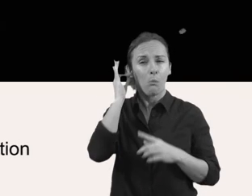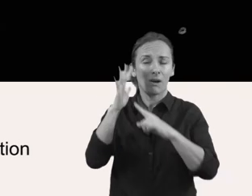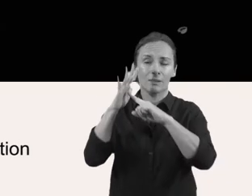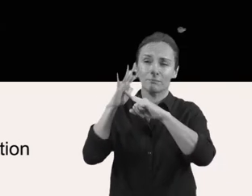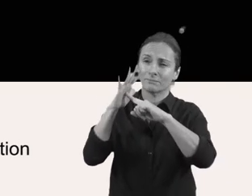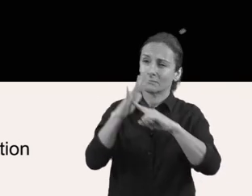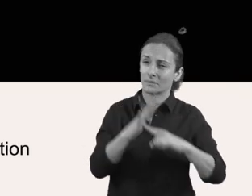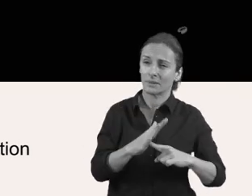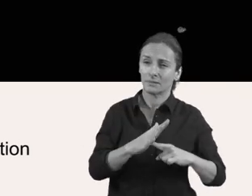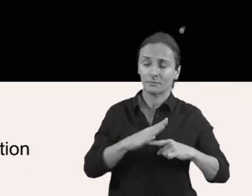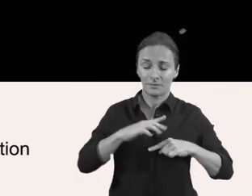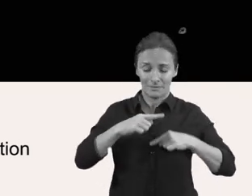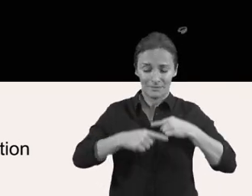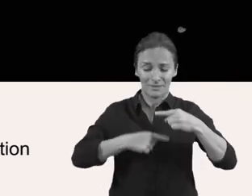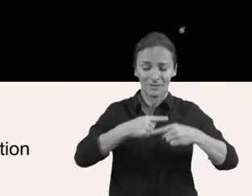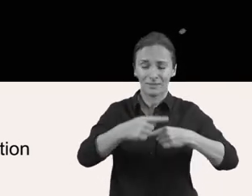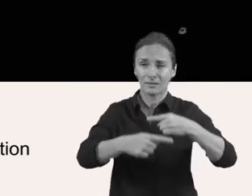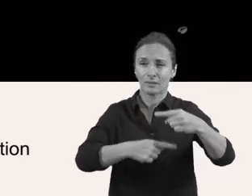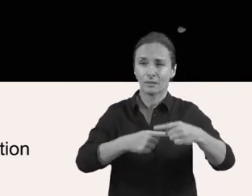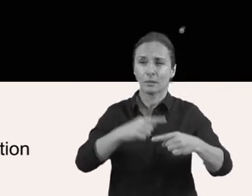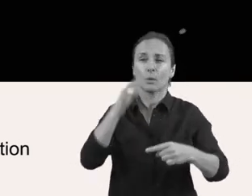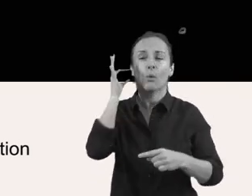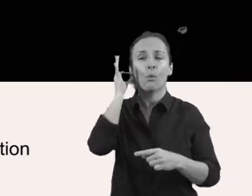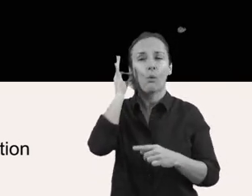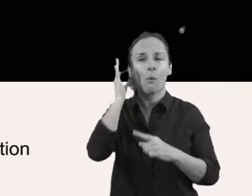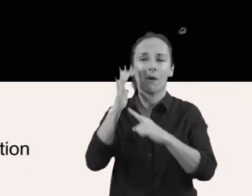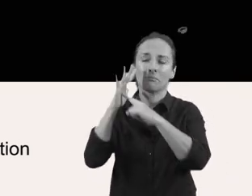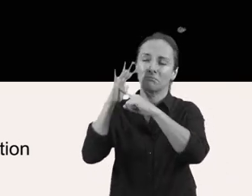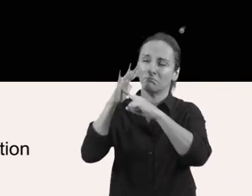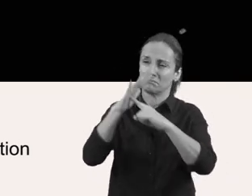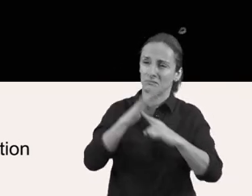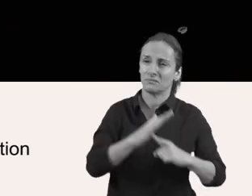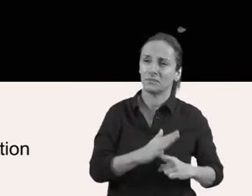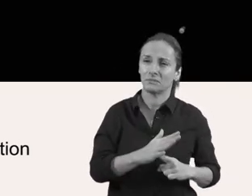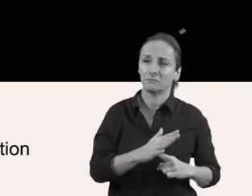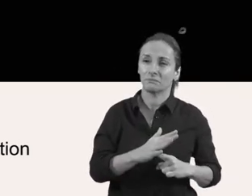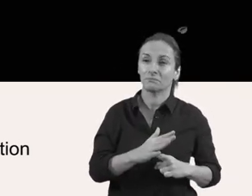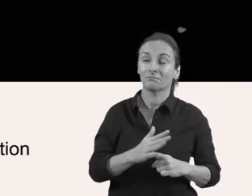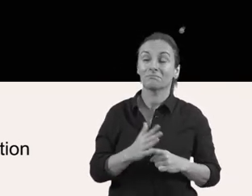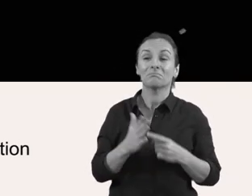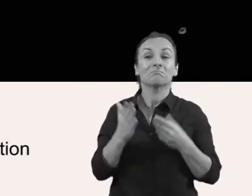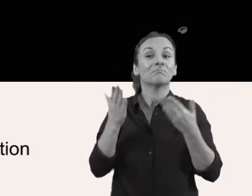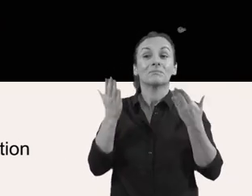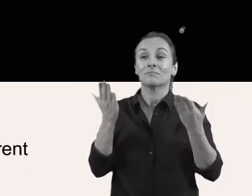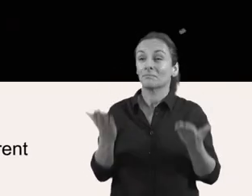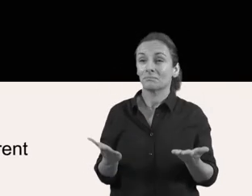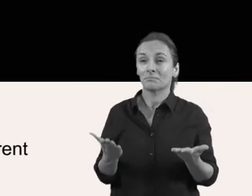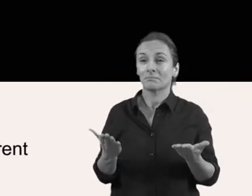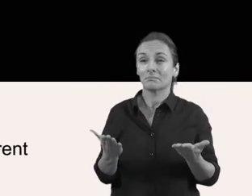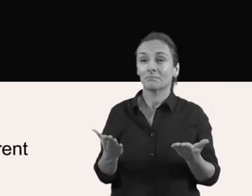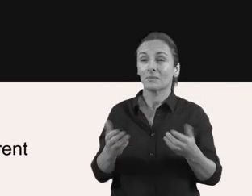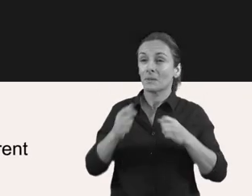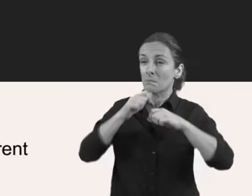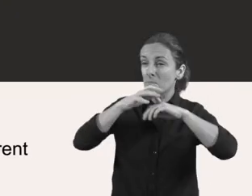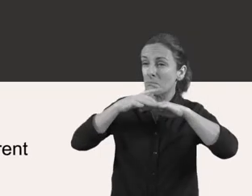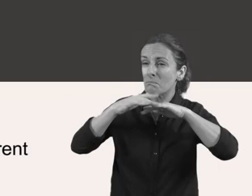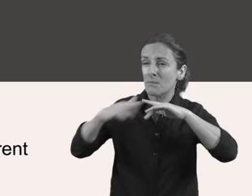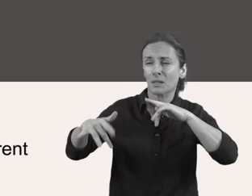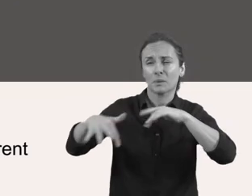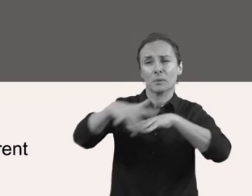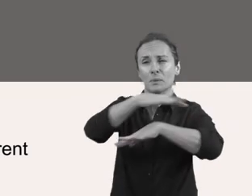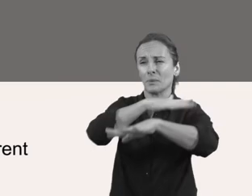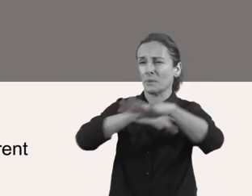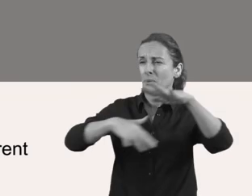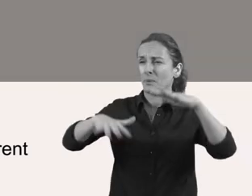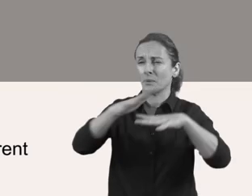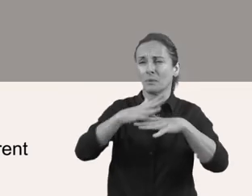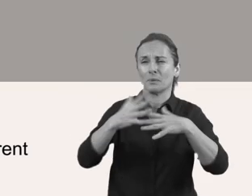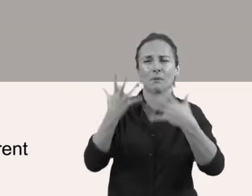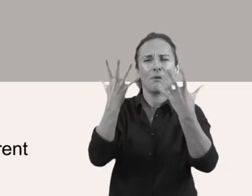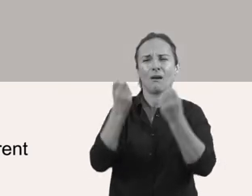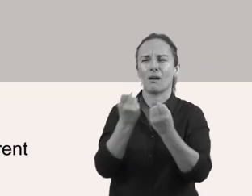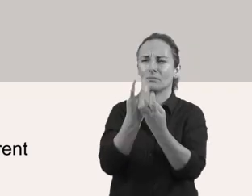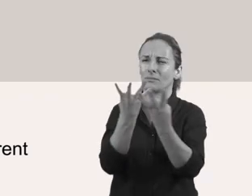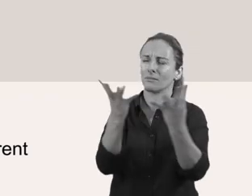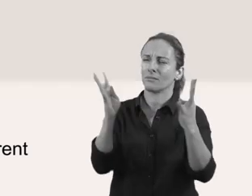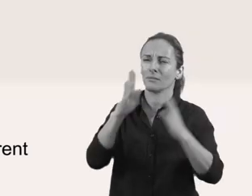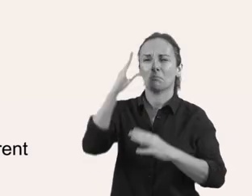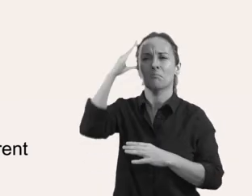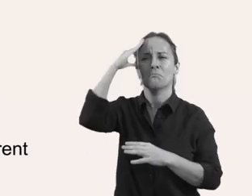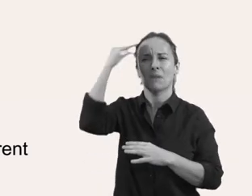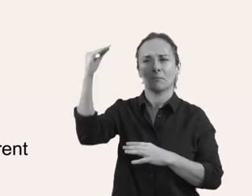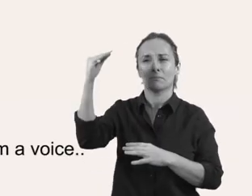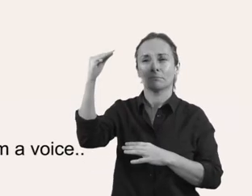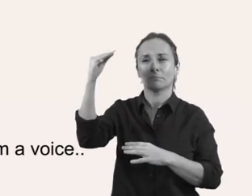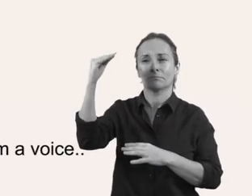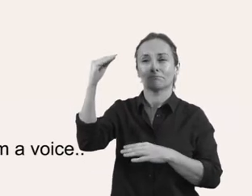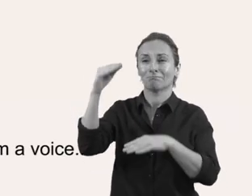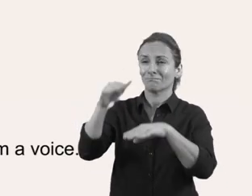És a les teves mans, reconeixer les discriminacions que han patit les dones i que encara pateixen per ser part de les diferents professions